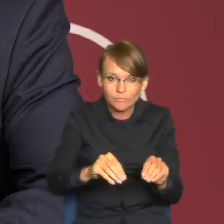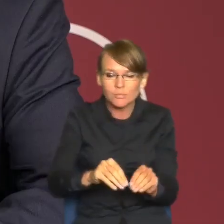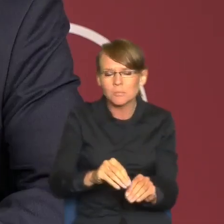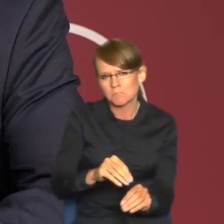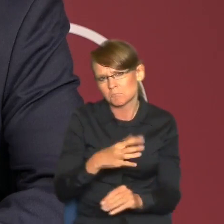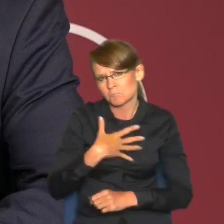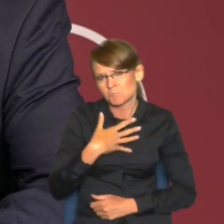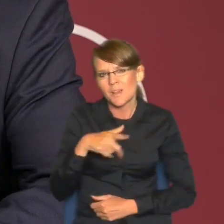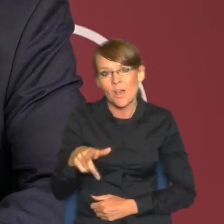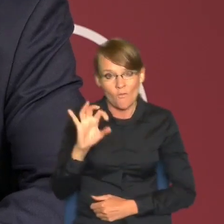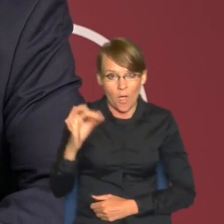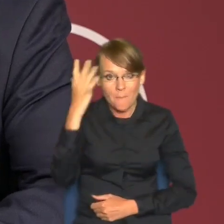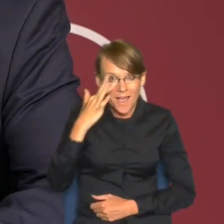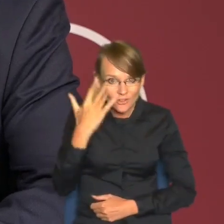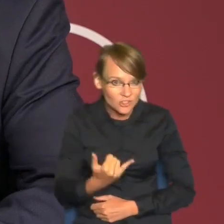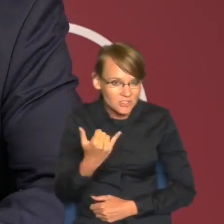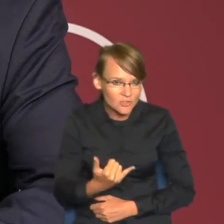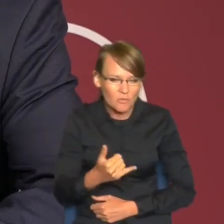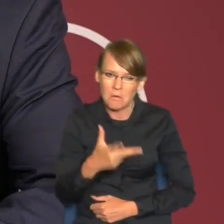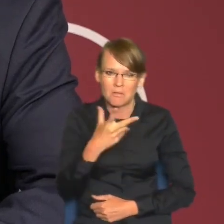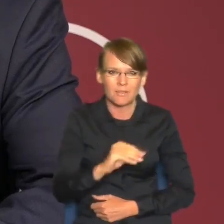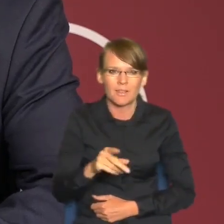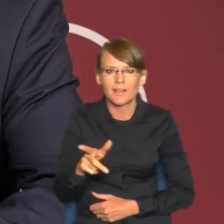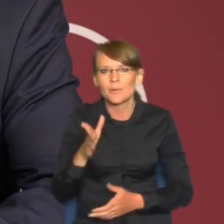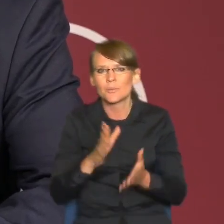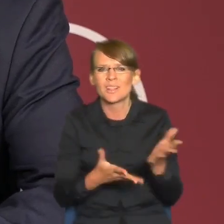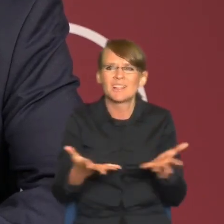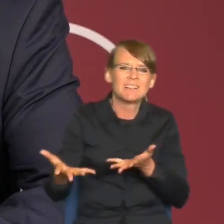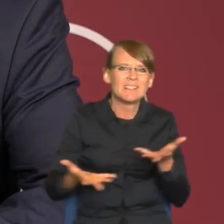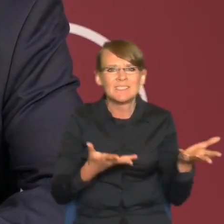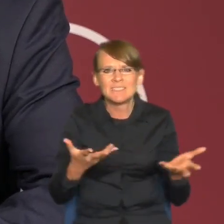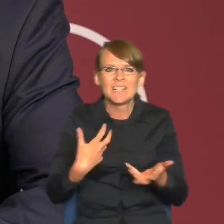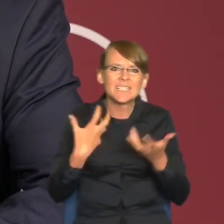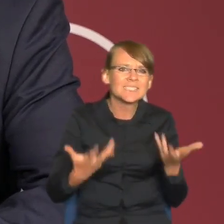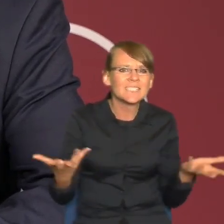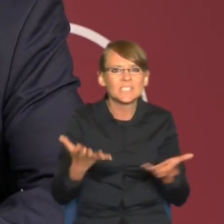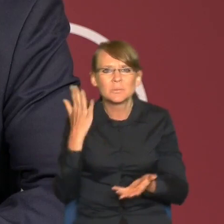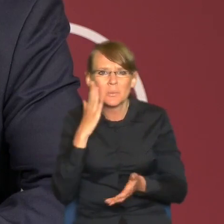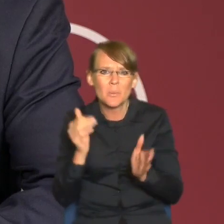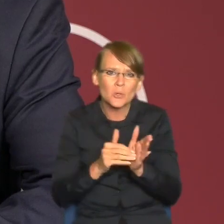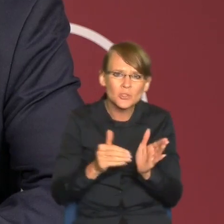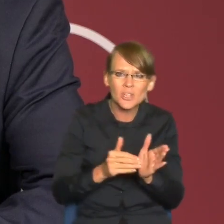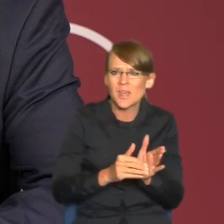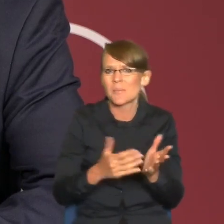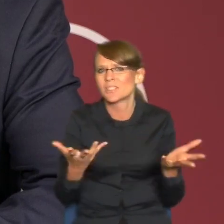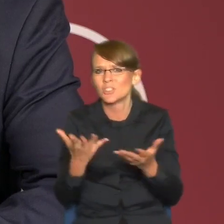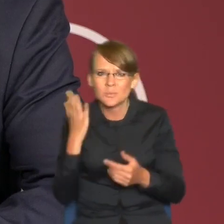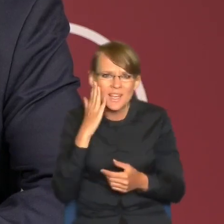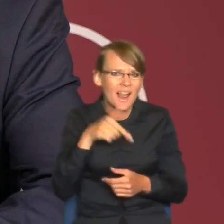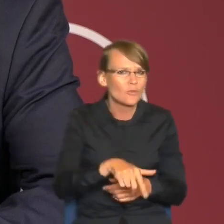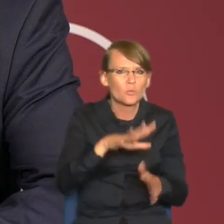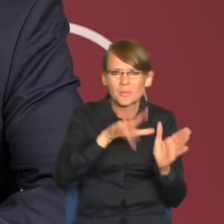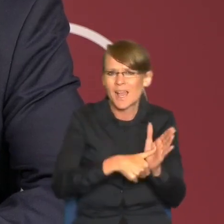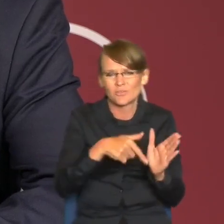z dzieciństwa, tylko akt rozpaczy. Chcę gdzieś mieszkać, parę metrów potrzebuję i w tych miastach po prostu się nie da wybudować.